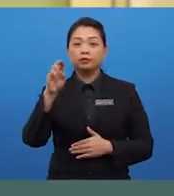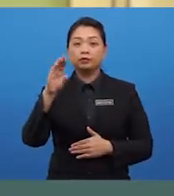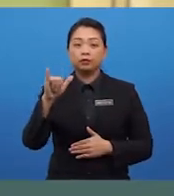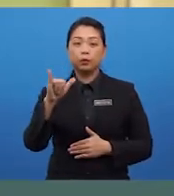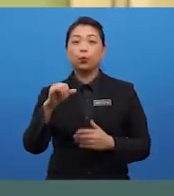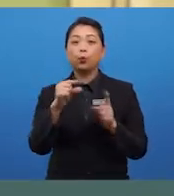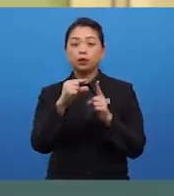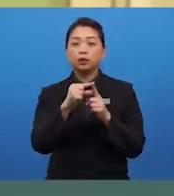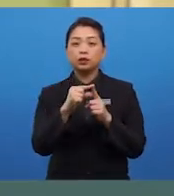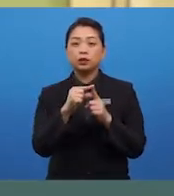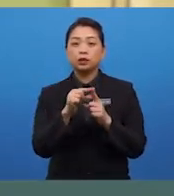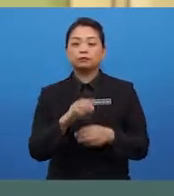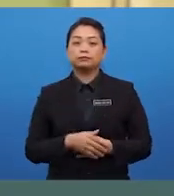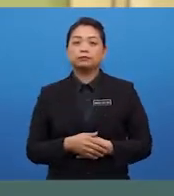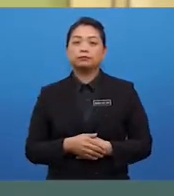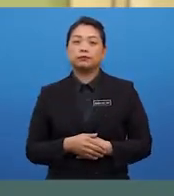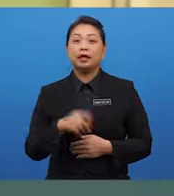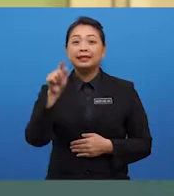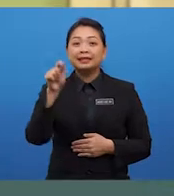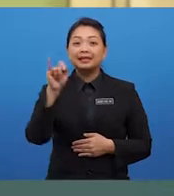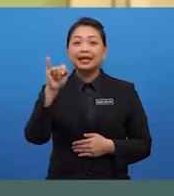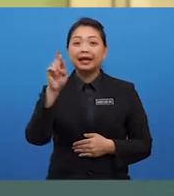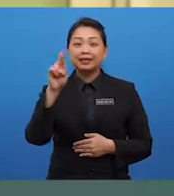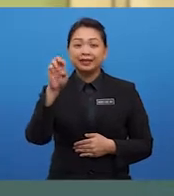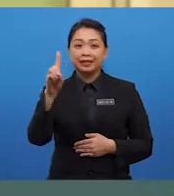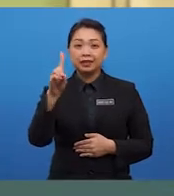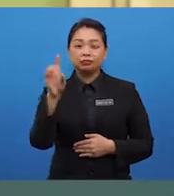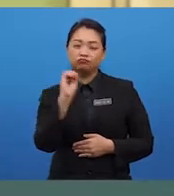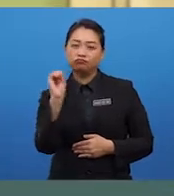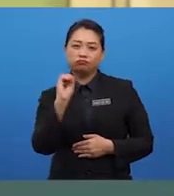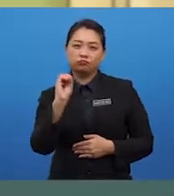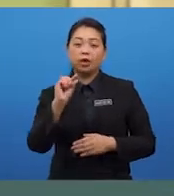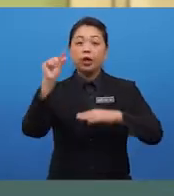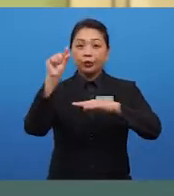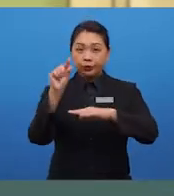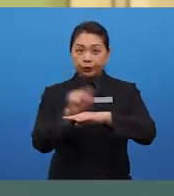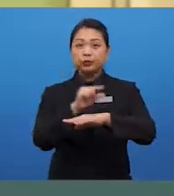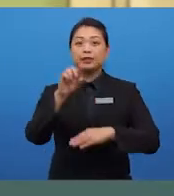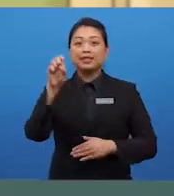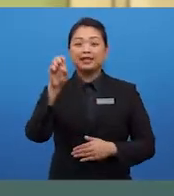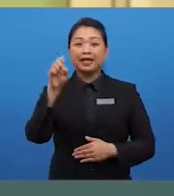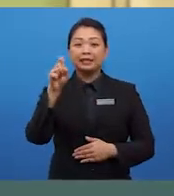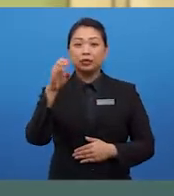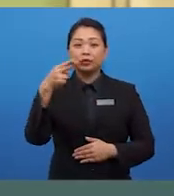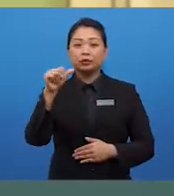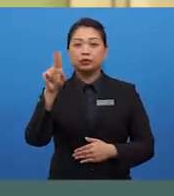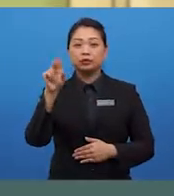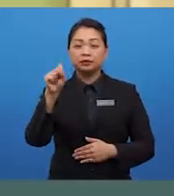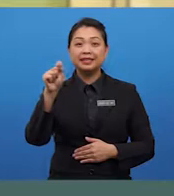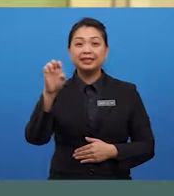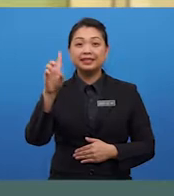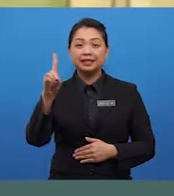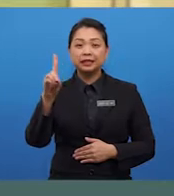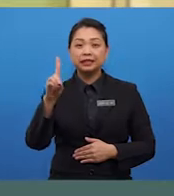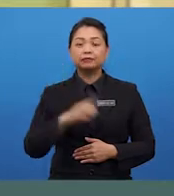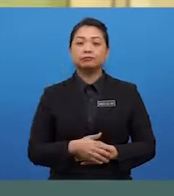everybody uses tired, you use exhausted or lethargic or drained. Now, instead of using